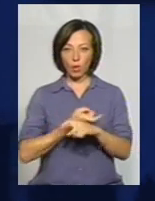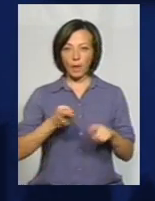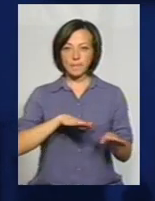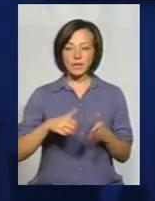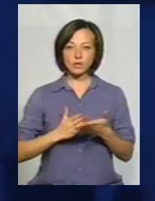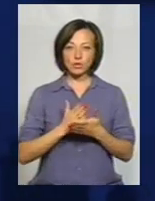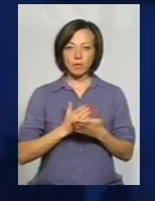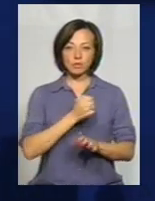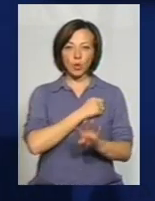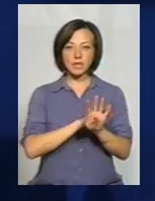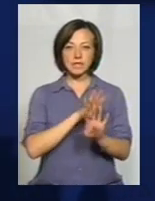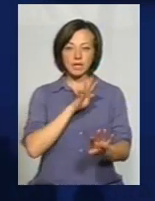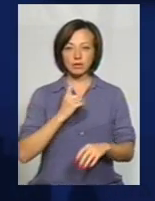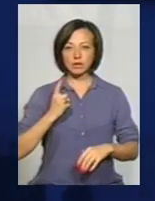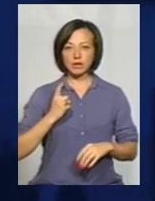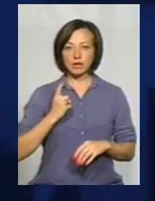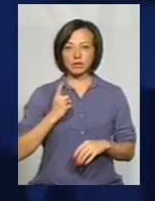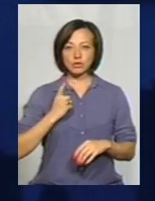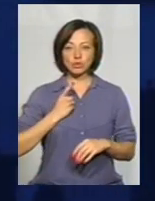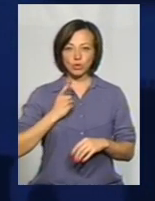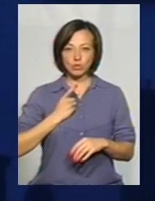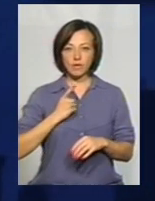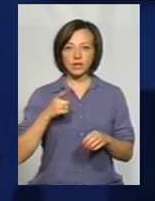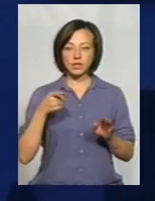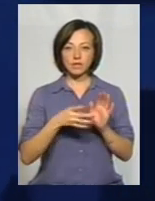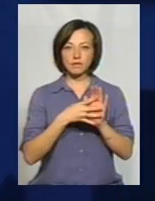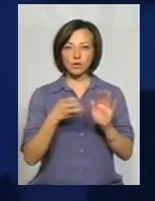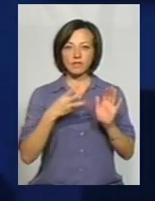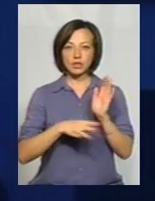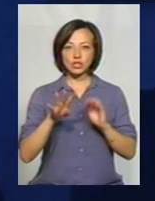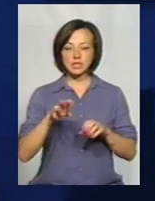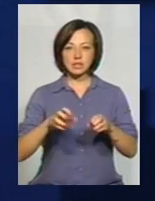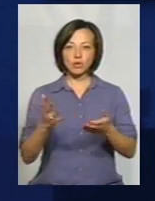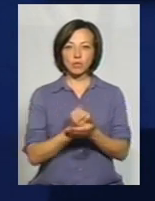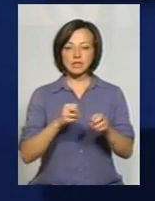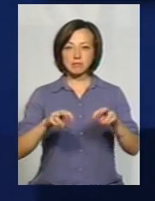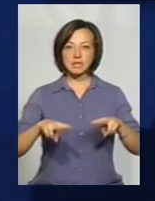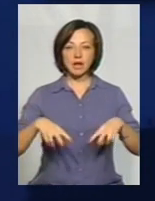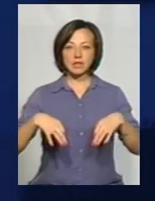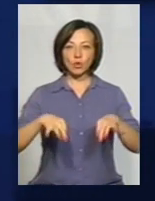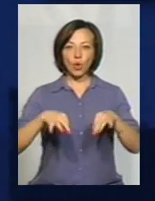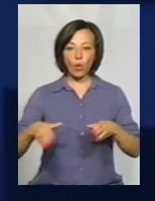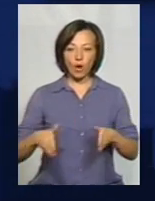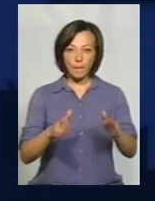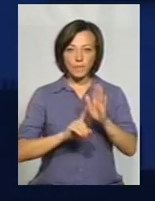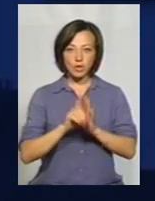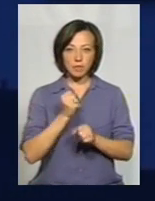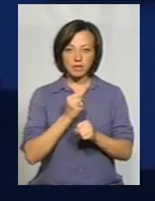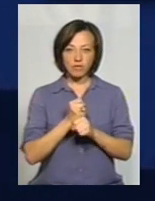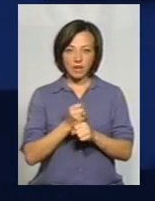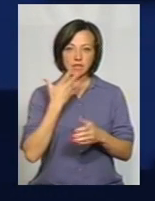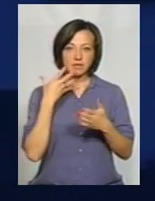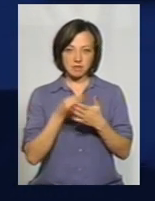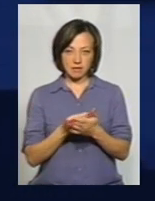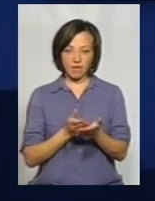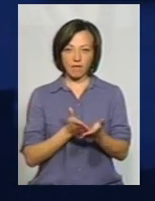служби у Збройних силах сторожував. У 1984-му, коли здобув спеціальність автомобільні дороги, почав працювати за фахом.